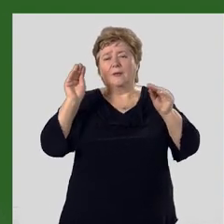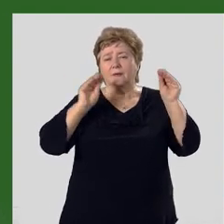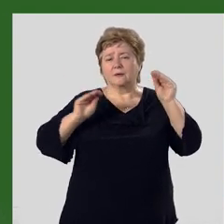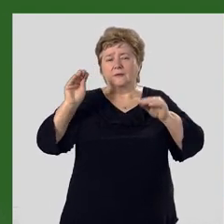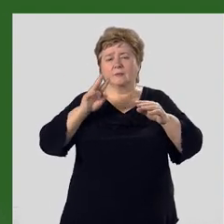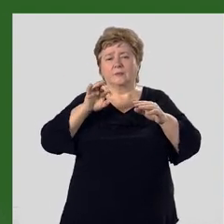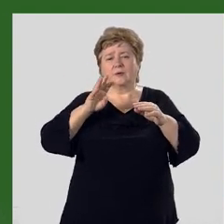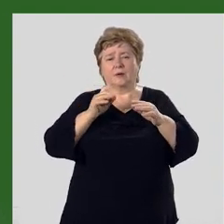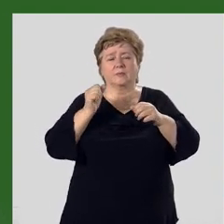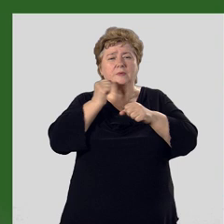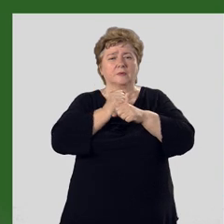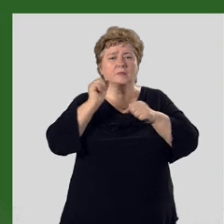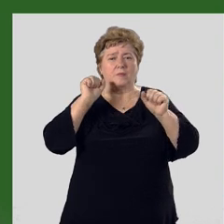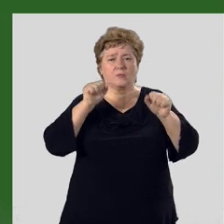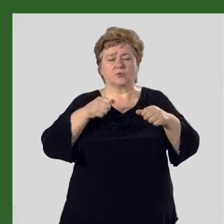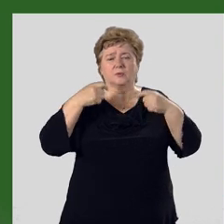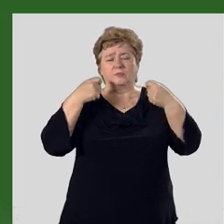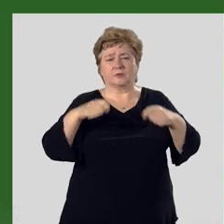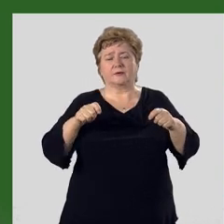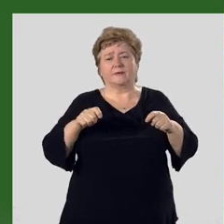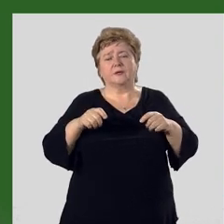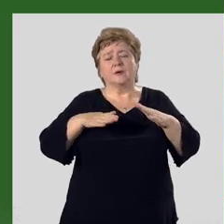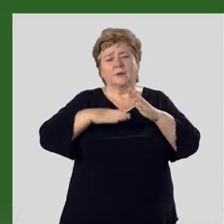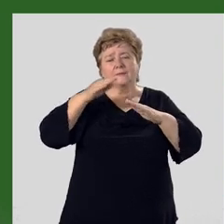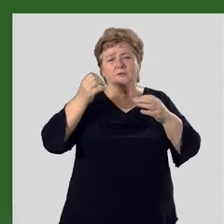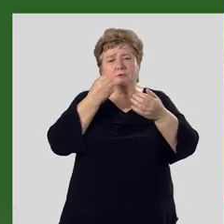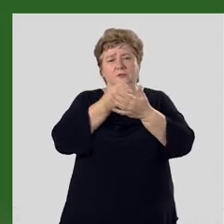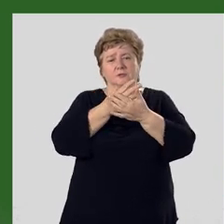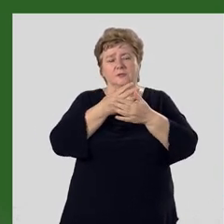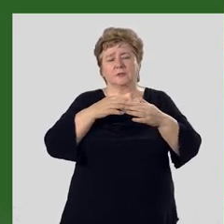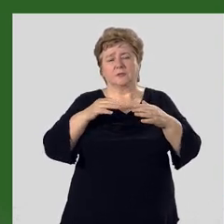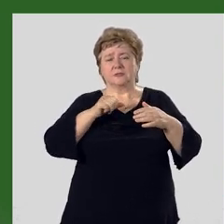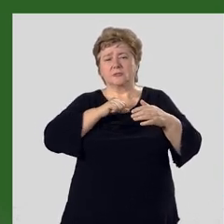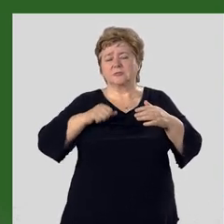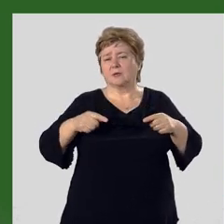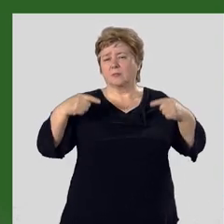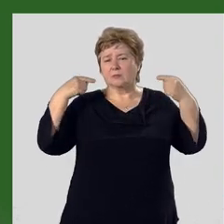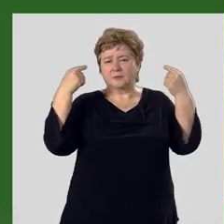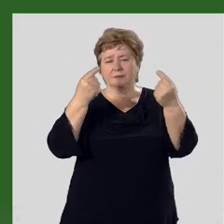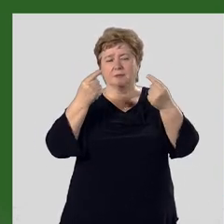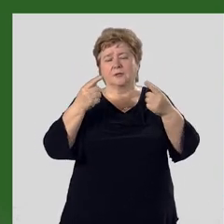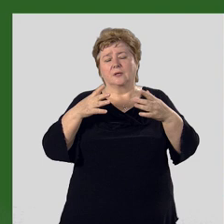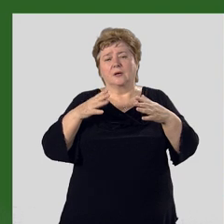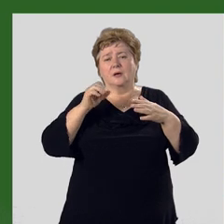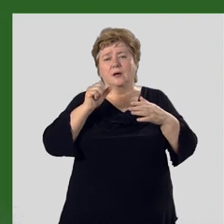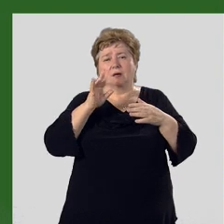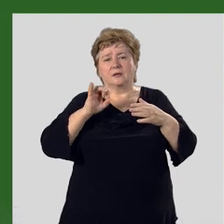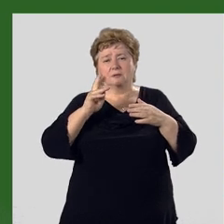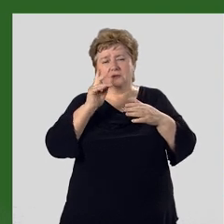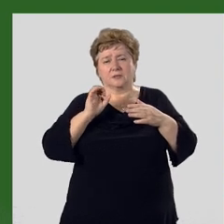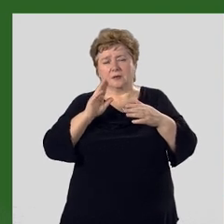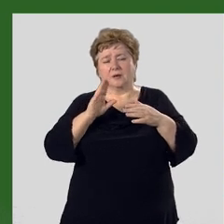мрамор можно разрабатывать и продавать по высокой цене. Самое знаменитое из них – арымское